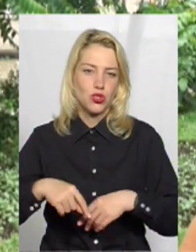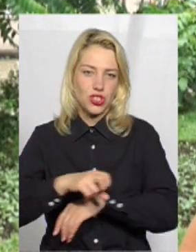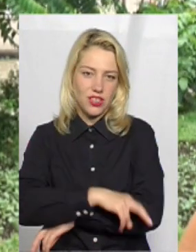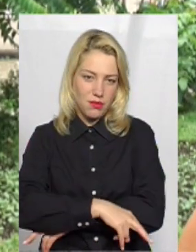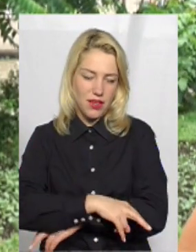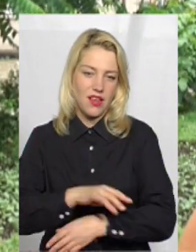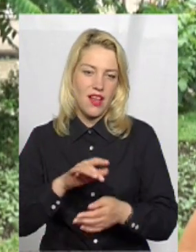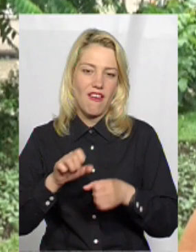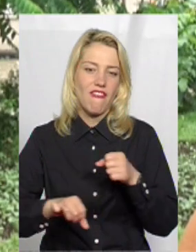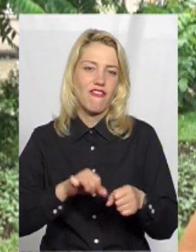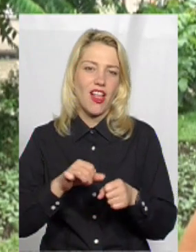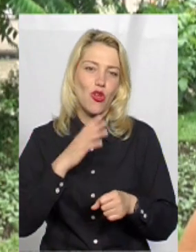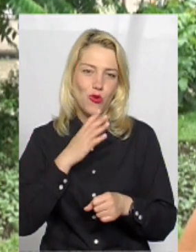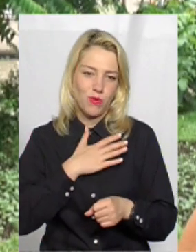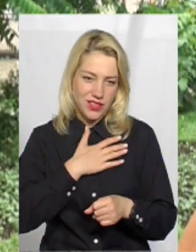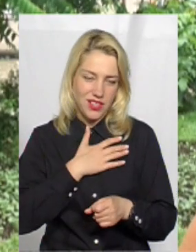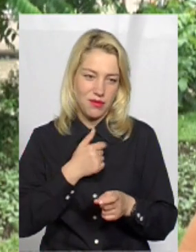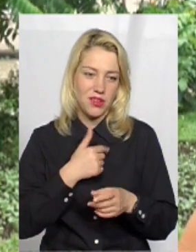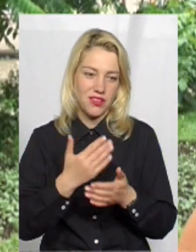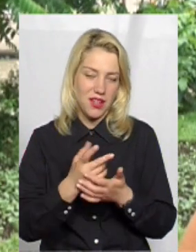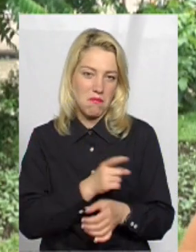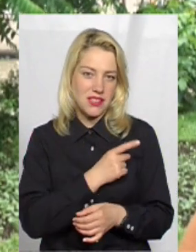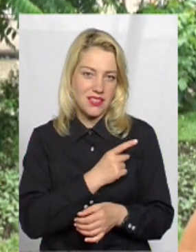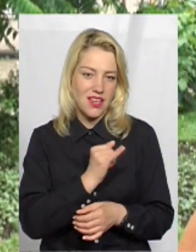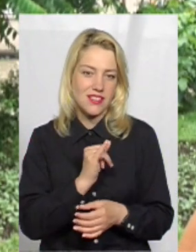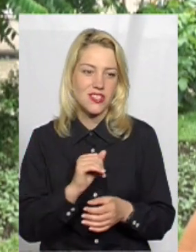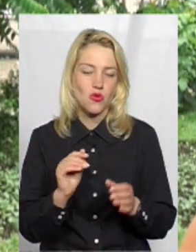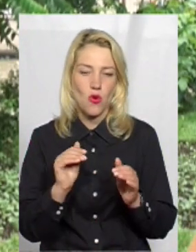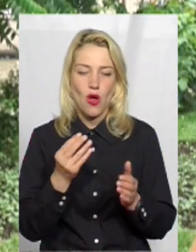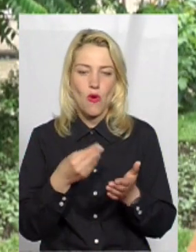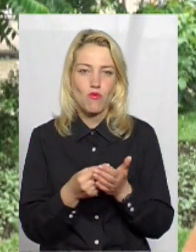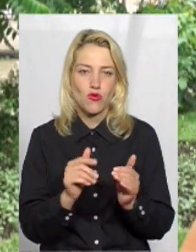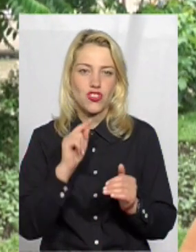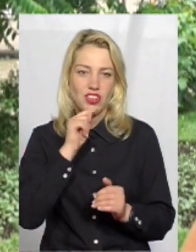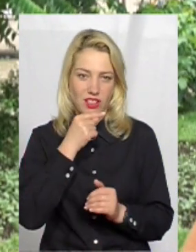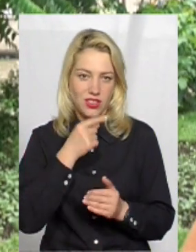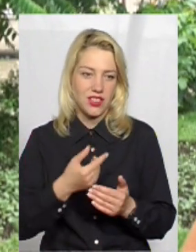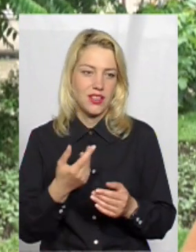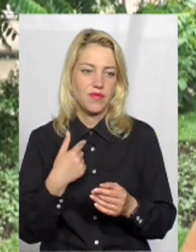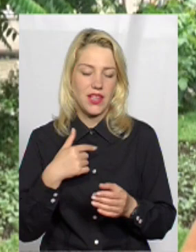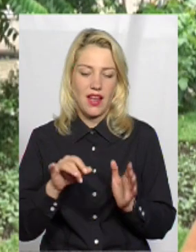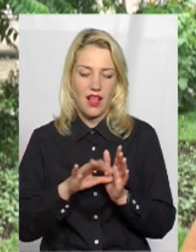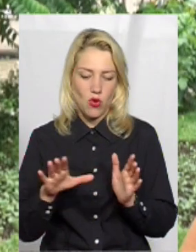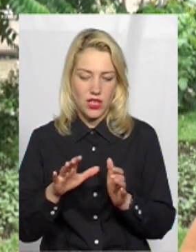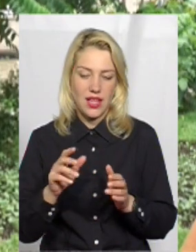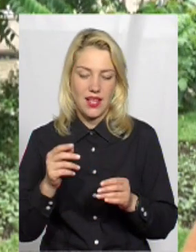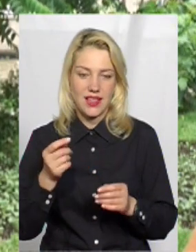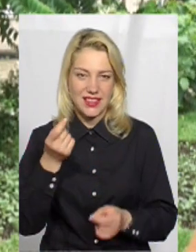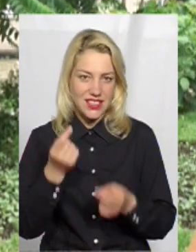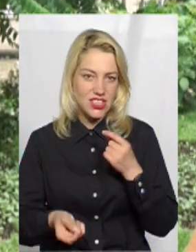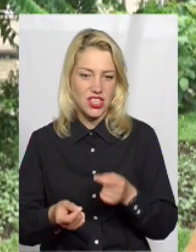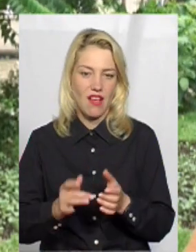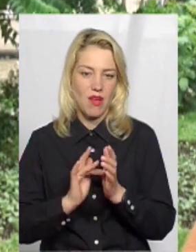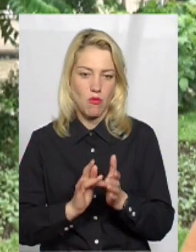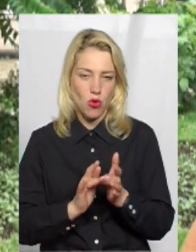майстерності в бюджетних подорожах. Наприклад, наша рекордно дешева подорож, це в